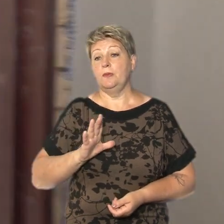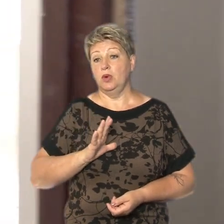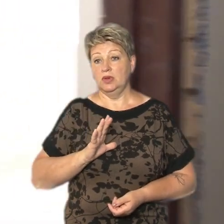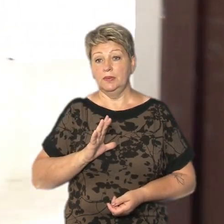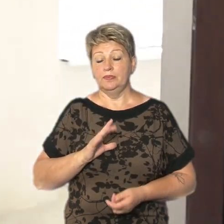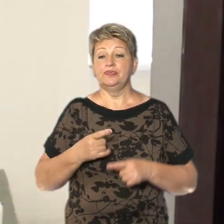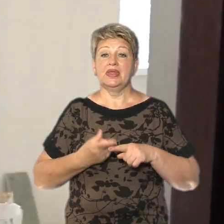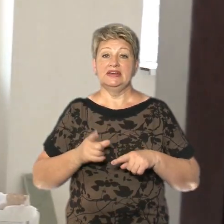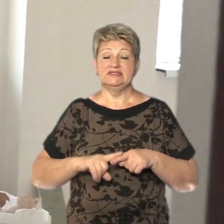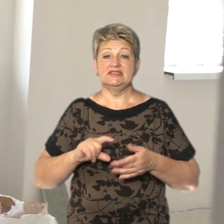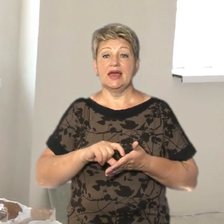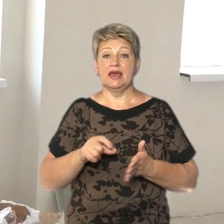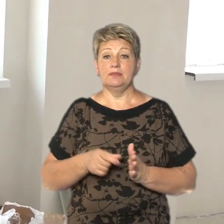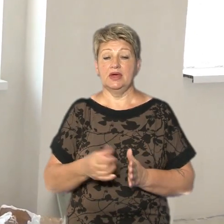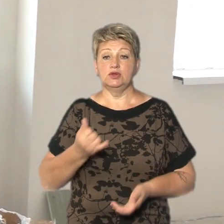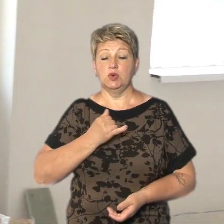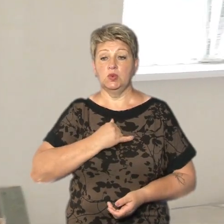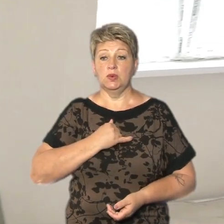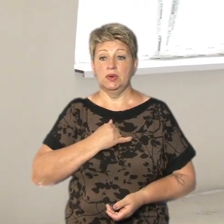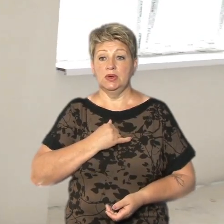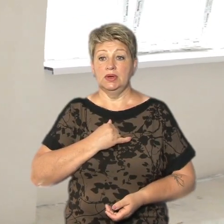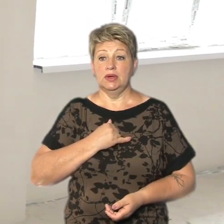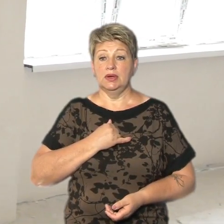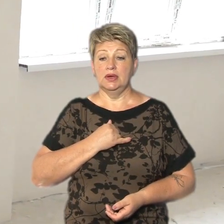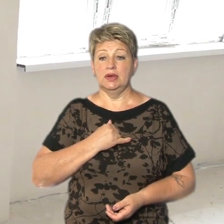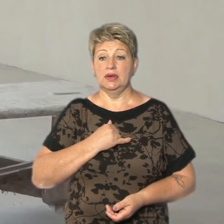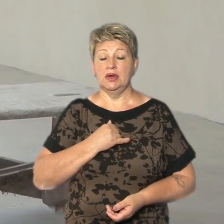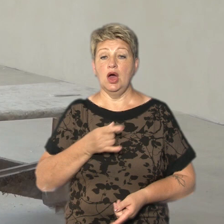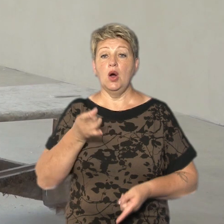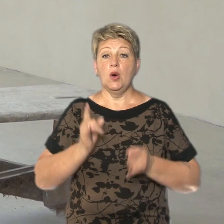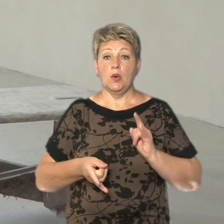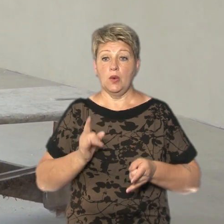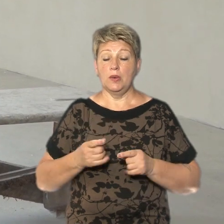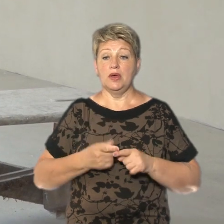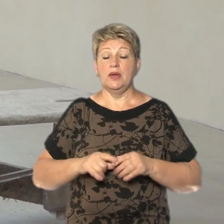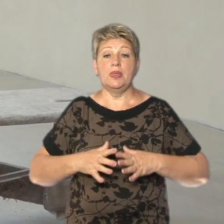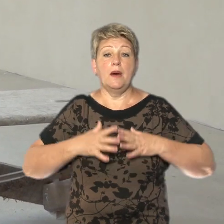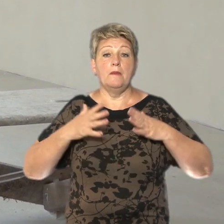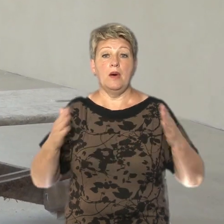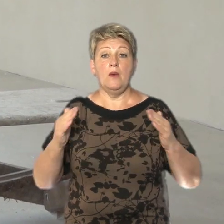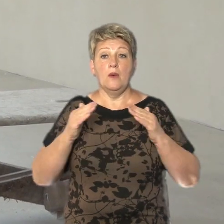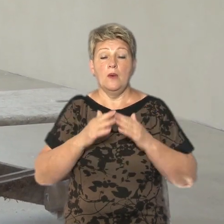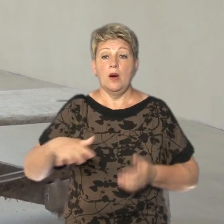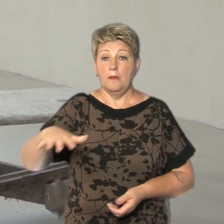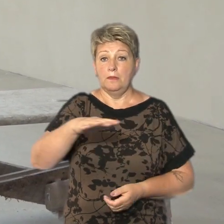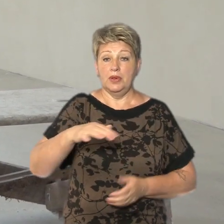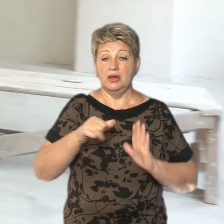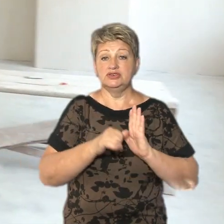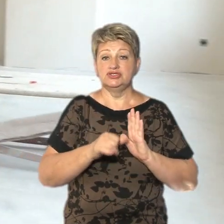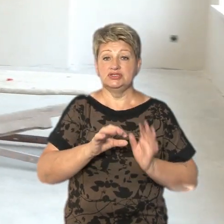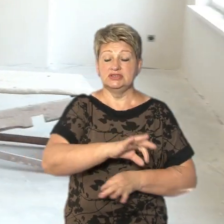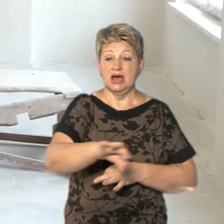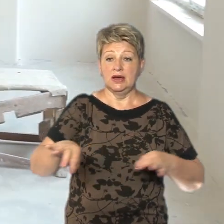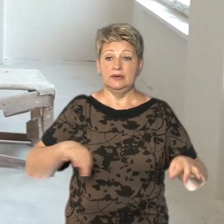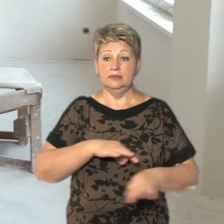Ця кімната в нас іде як і сельня, і кухня. А це найбільша в будівлі, площою 60 квадратів.